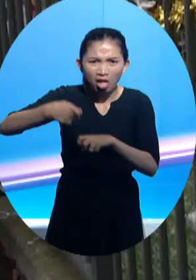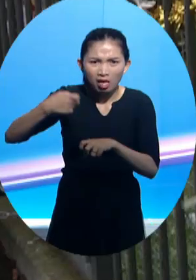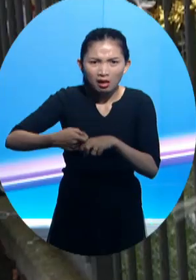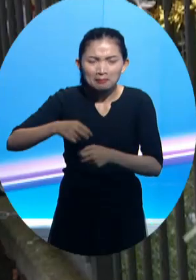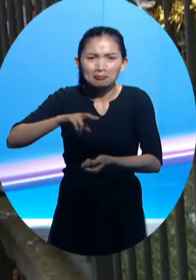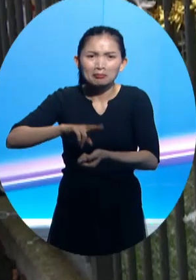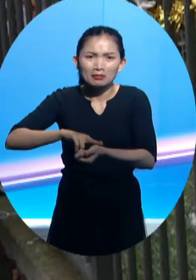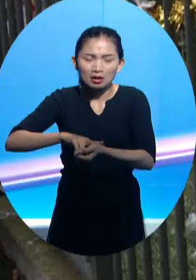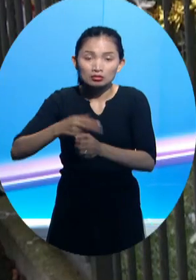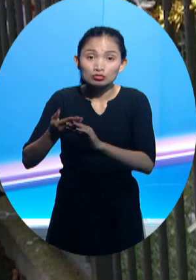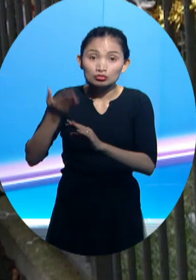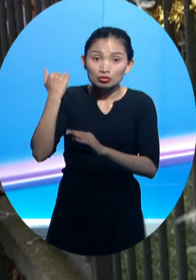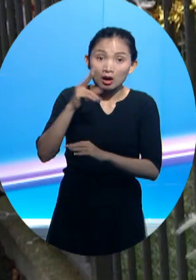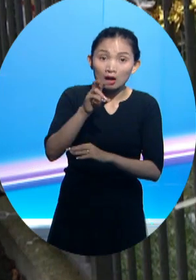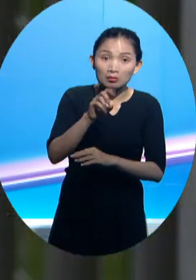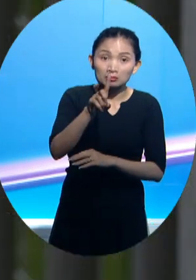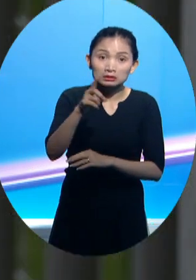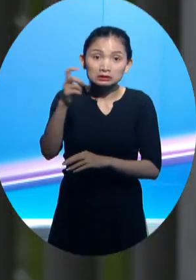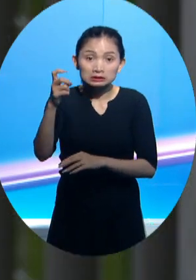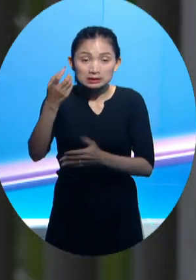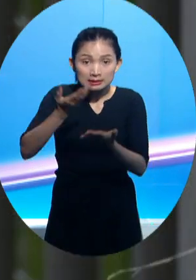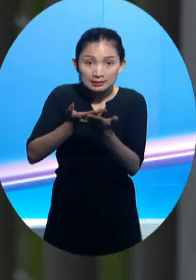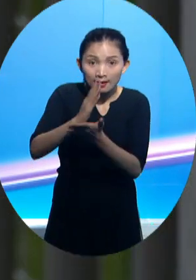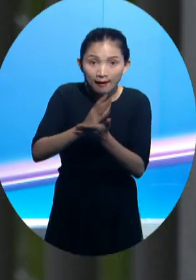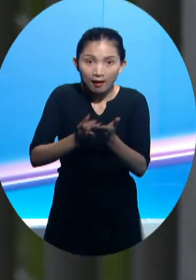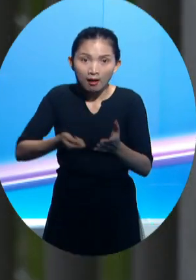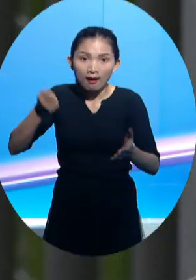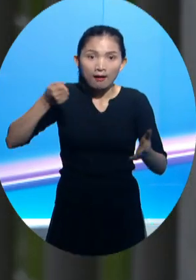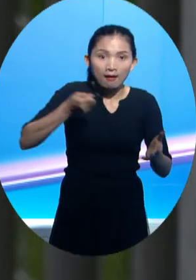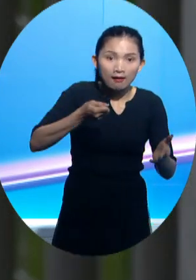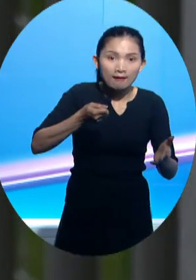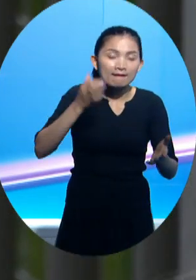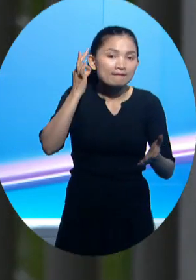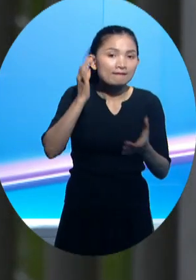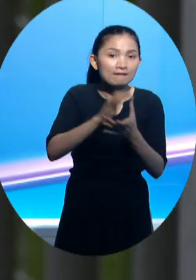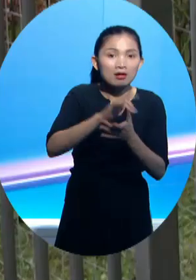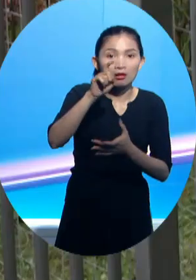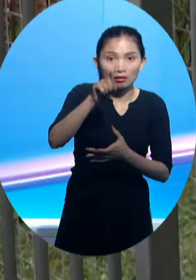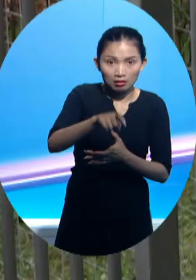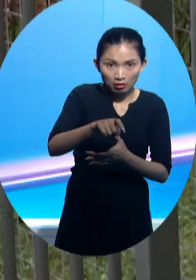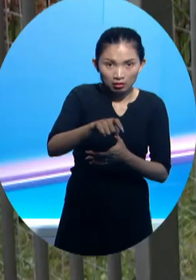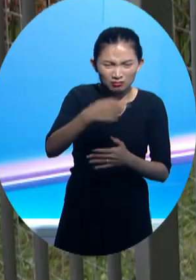đối tượng từng tấn công vợ bằng dao. Tại hiện trường vụ án, các nhà điều tra đã phát hiện nhiều tài liệu y tế và đơn thuốc chống trầm cảm.